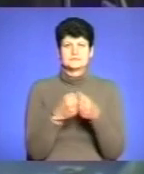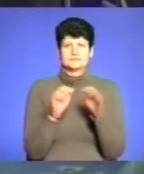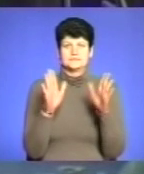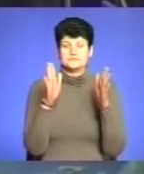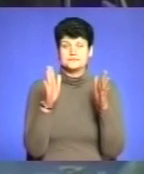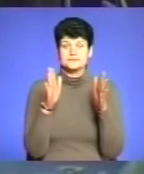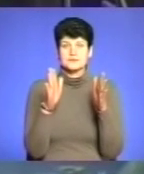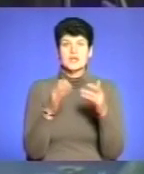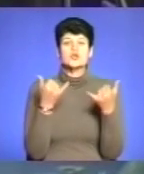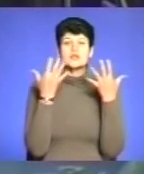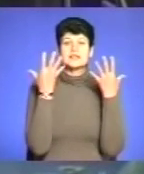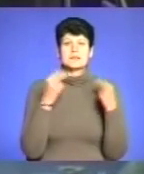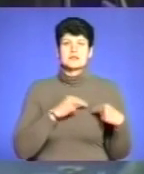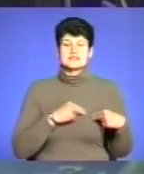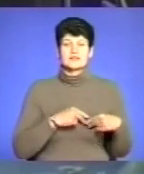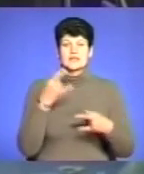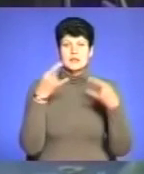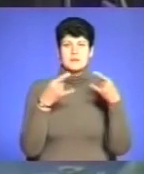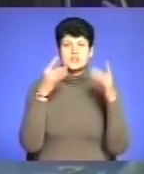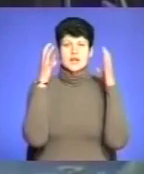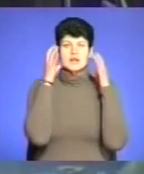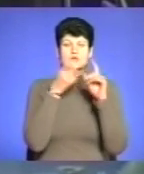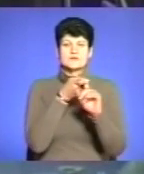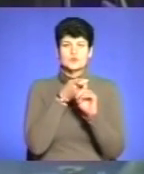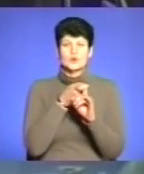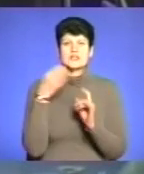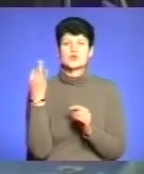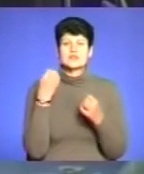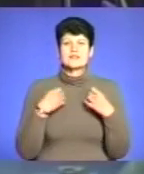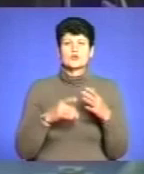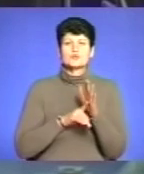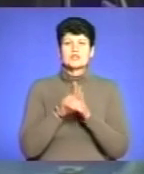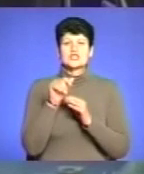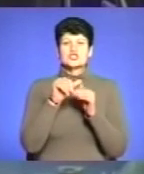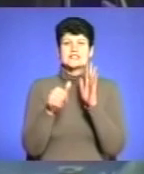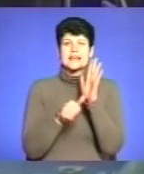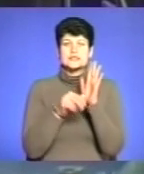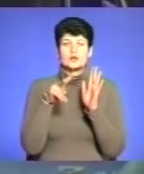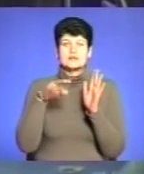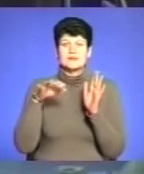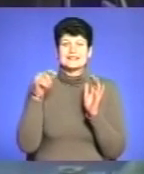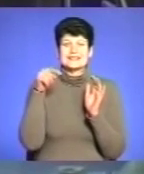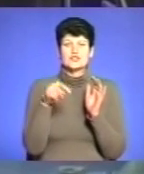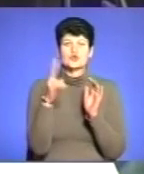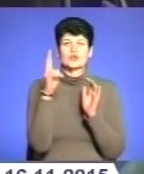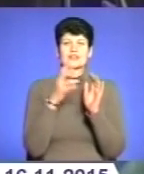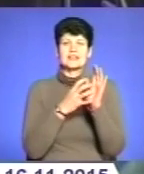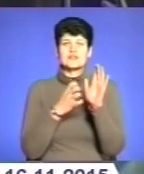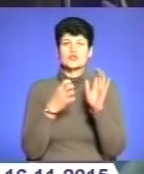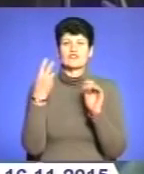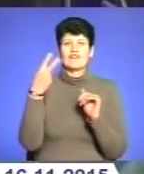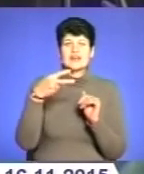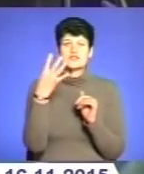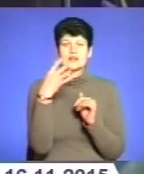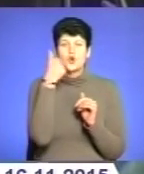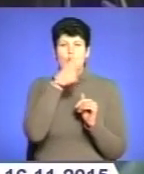Сьогодні день працівників телебачення, радіо та зв'язку «Історія свята» розпочалася 16 листопада 1924 року, коли